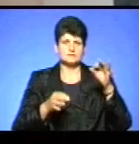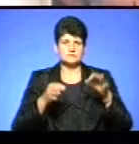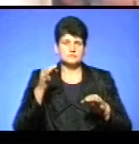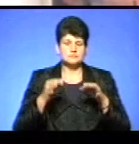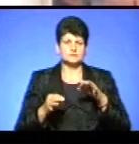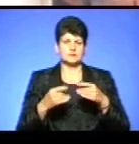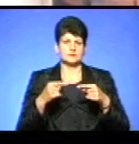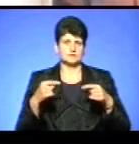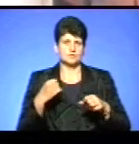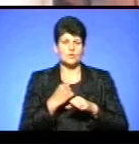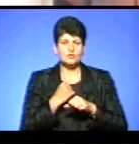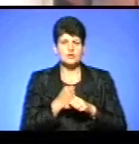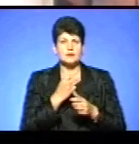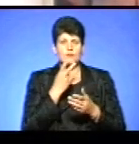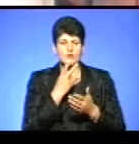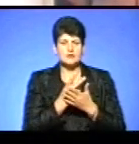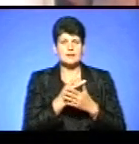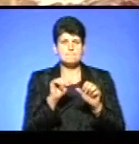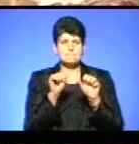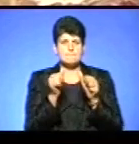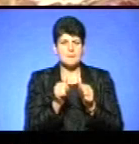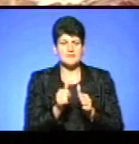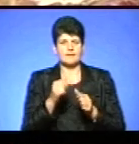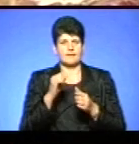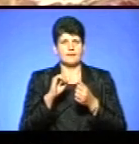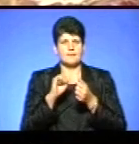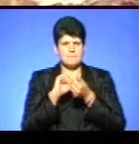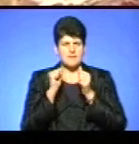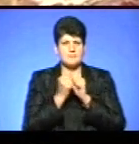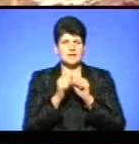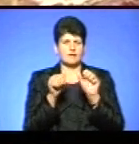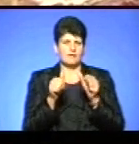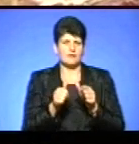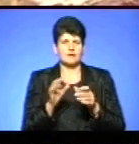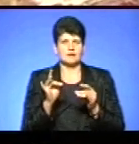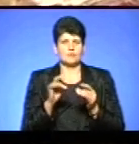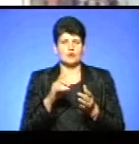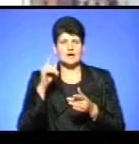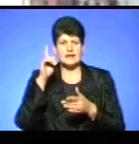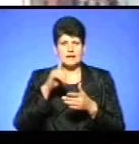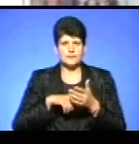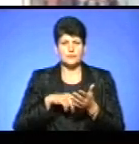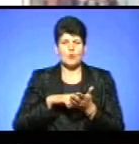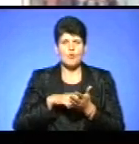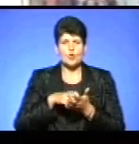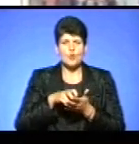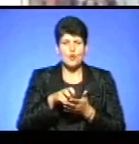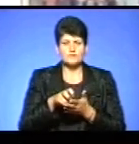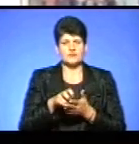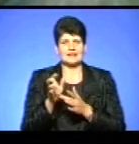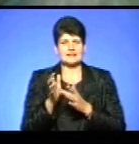видові роботи, на яких зображено пам'ятки архітектури та місце релігійного паломництва іудаїзму, християнства та